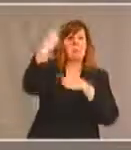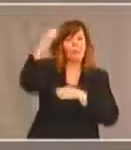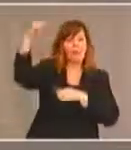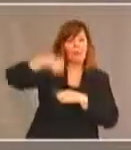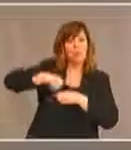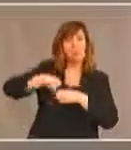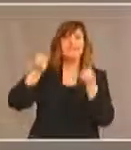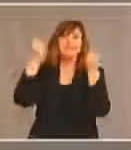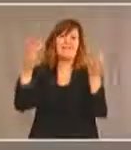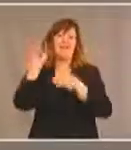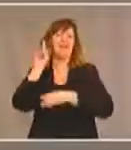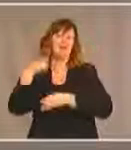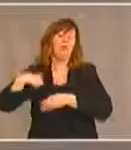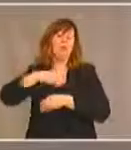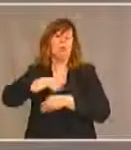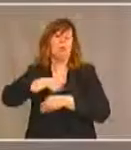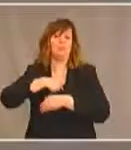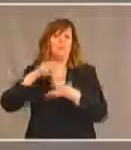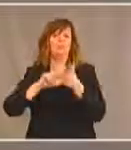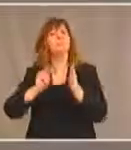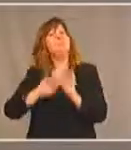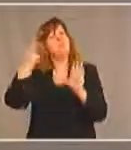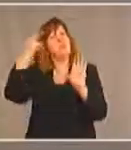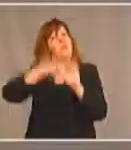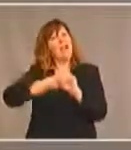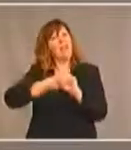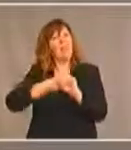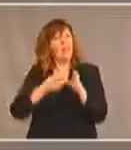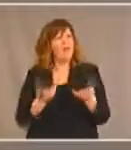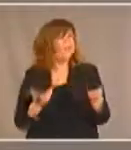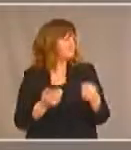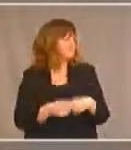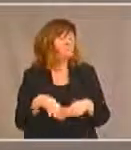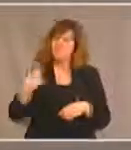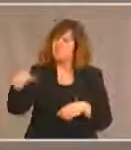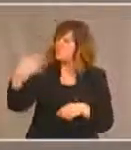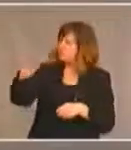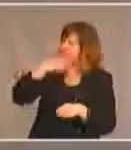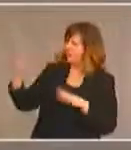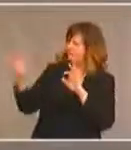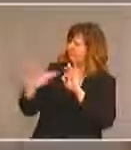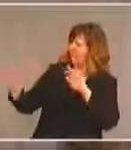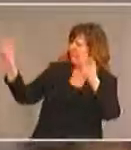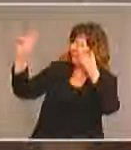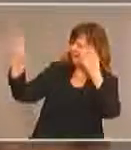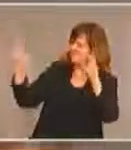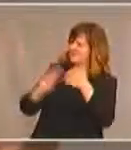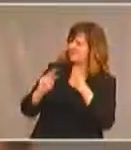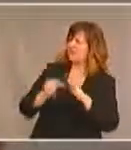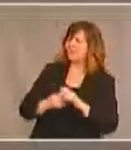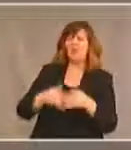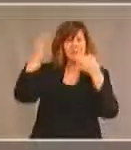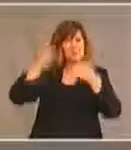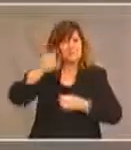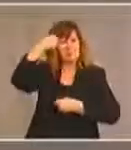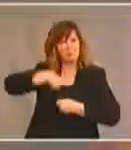Merci, Doreen. Oui, cette dernière phrase, rien pour nous sans nous, est sans doute la chose la plus importante à ne pas